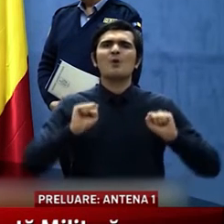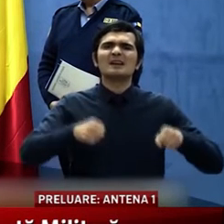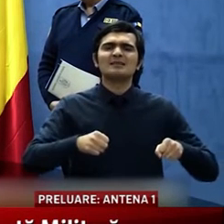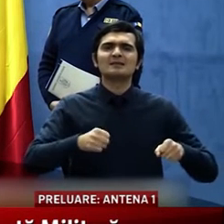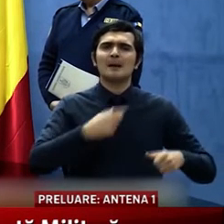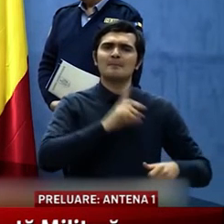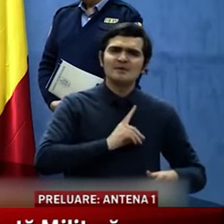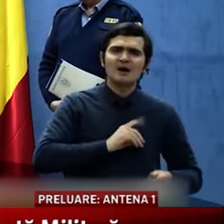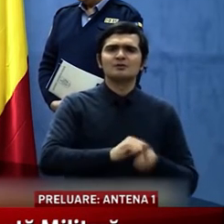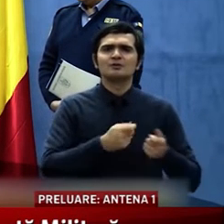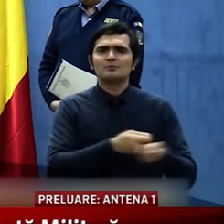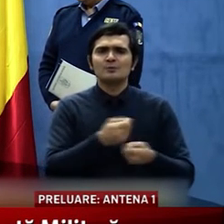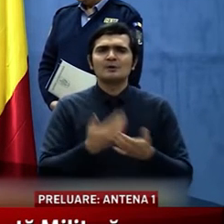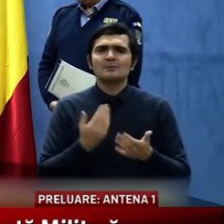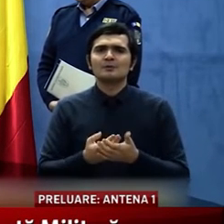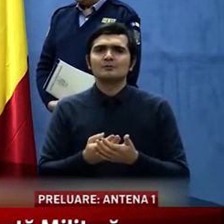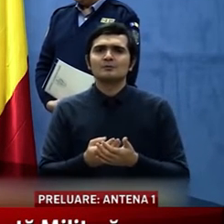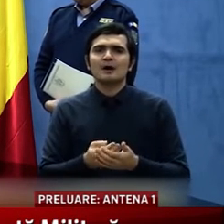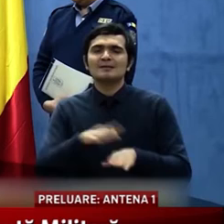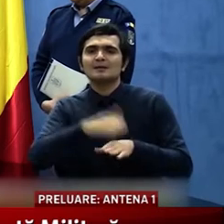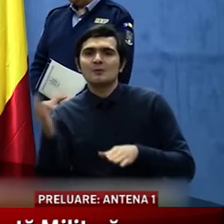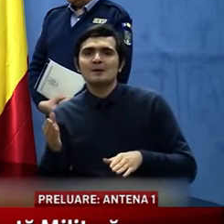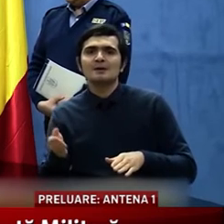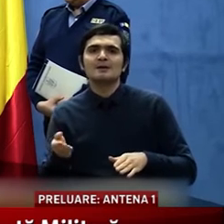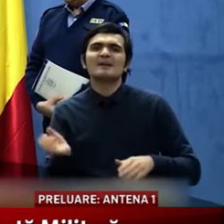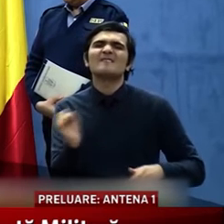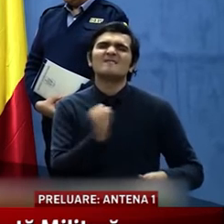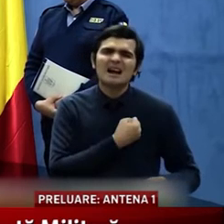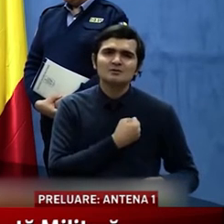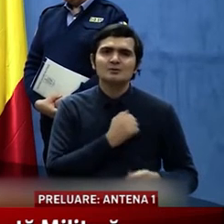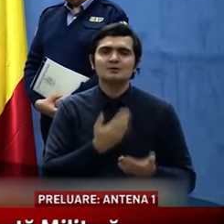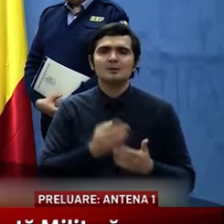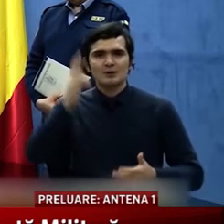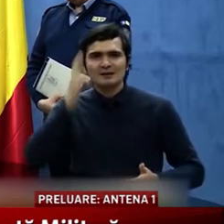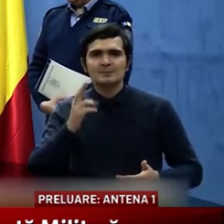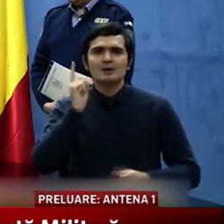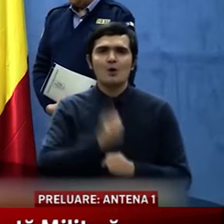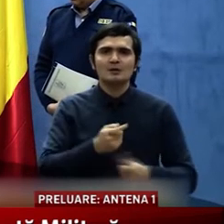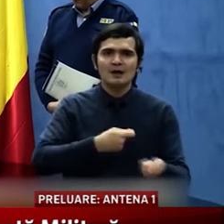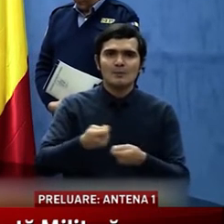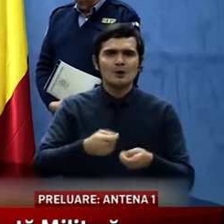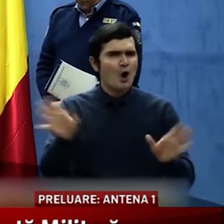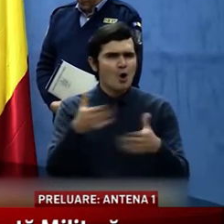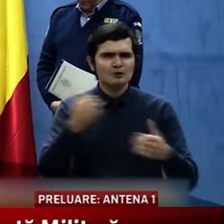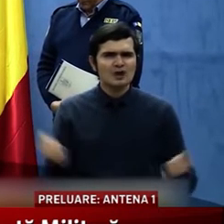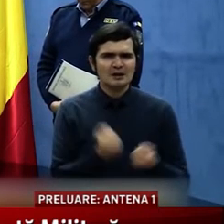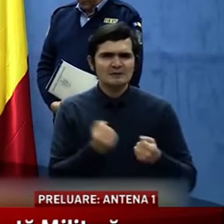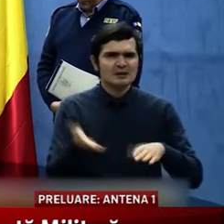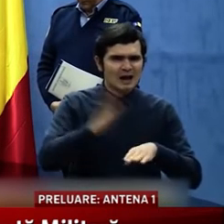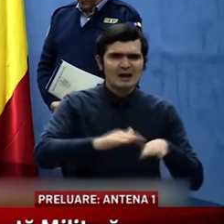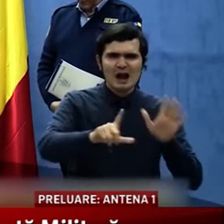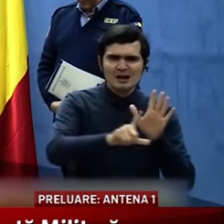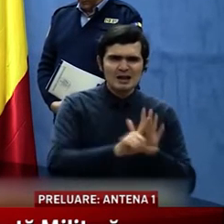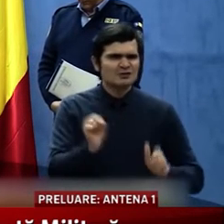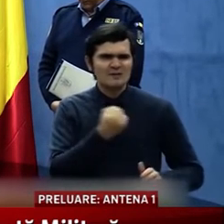descoperirea infracțiunilor, precum și pentru respectarea ordinii și liniștii publice. Orice activitate infracțională împotriva persoanelor